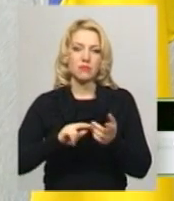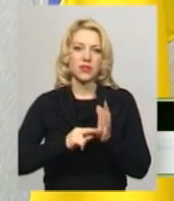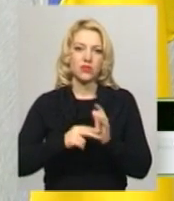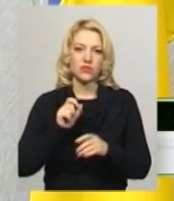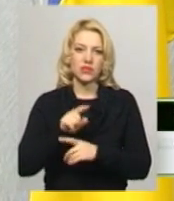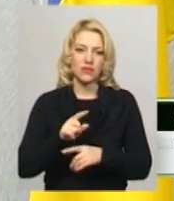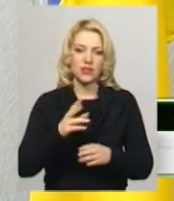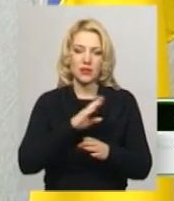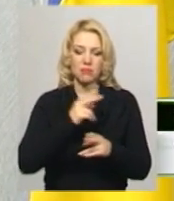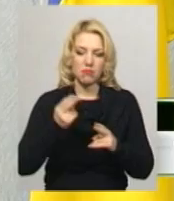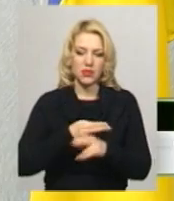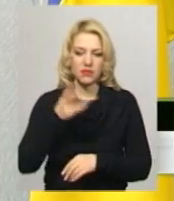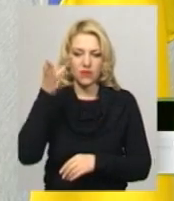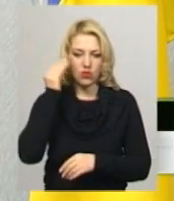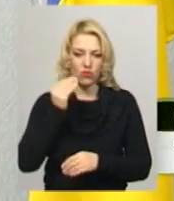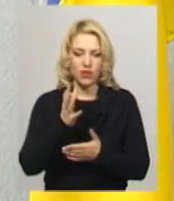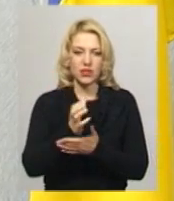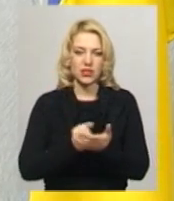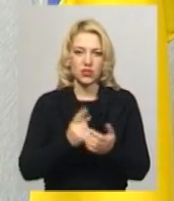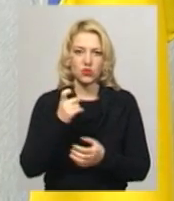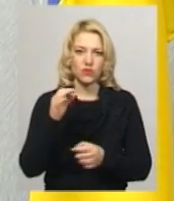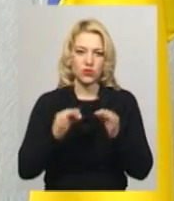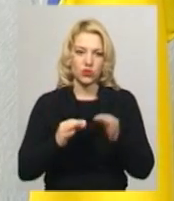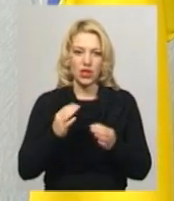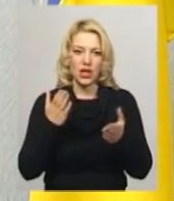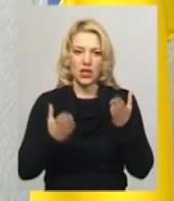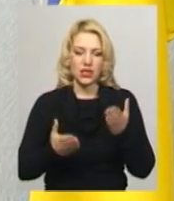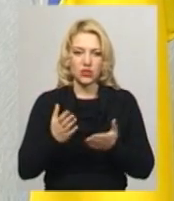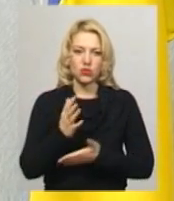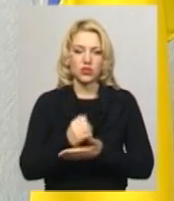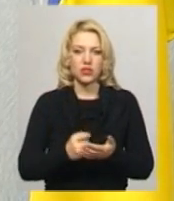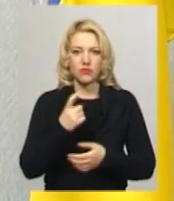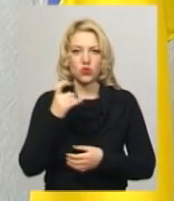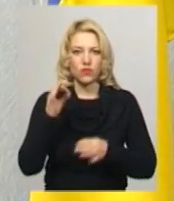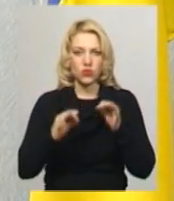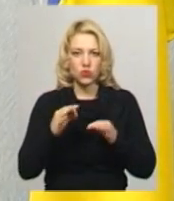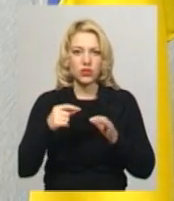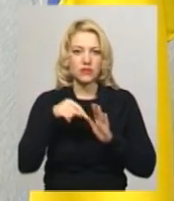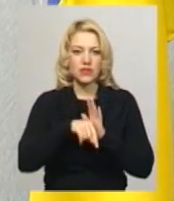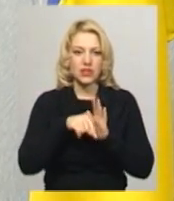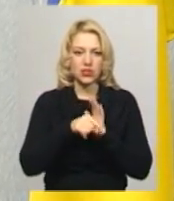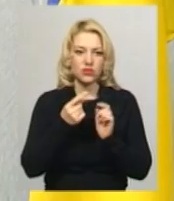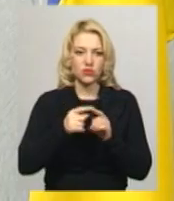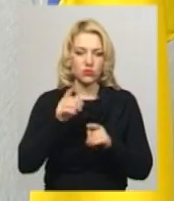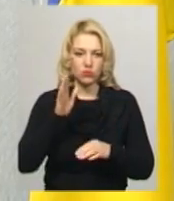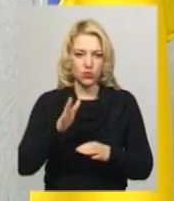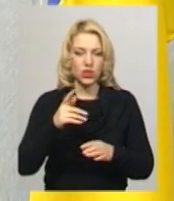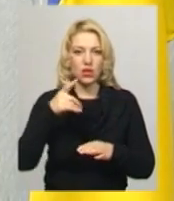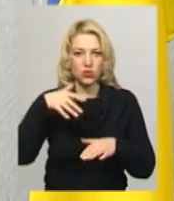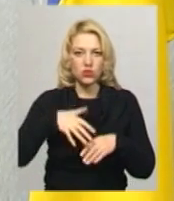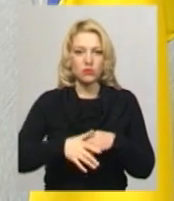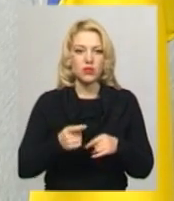завдання без урахування резерву 100%. Якщо резерв 100%, значить воно буде, ви розумієте,